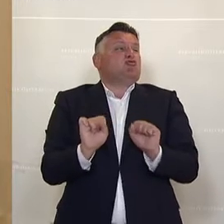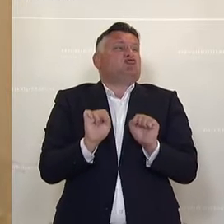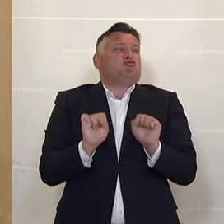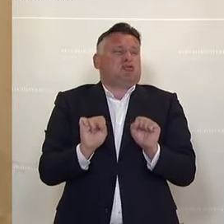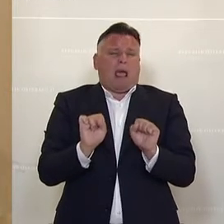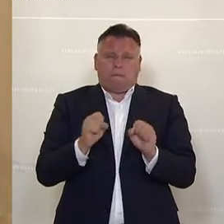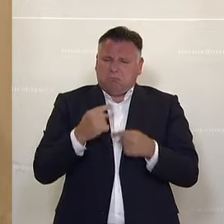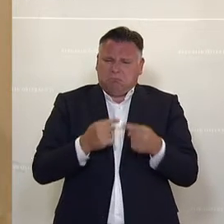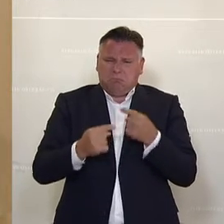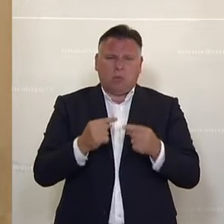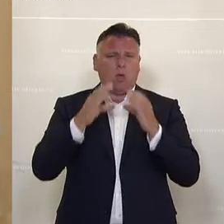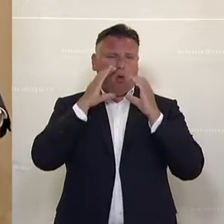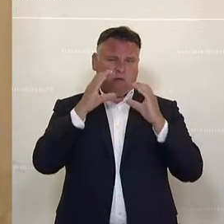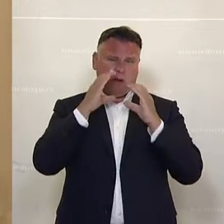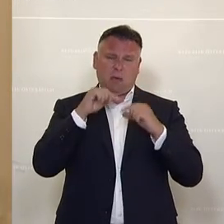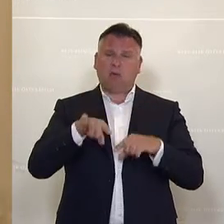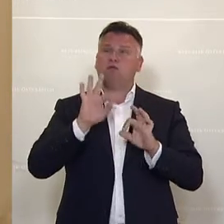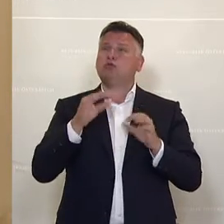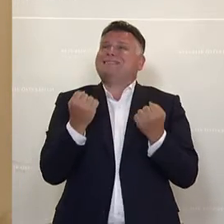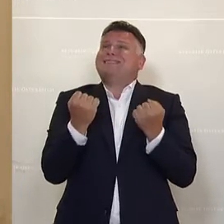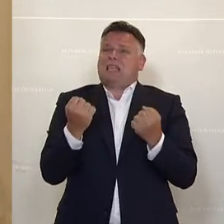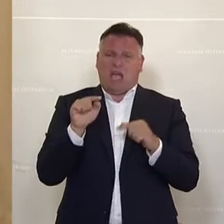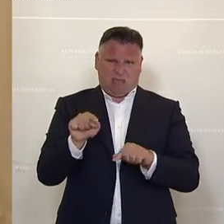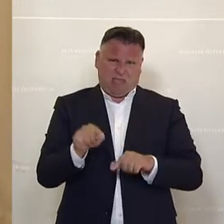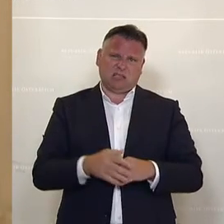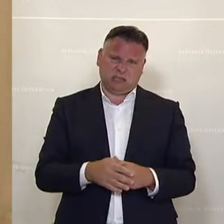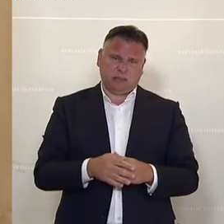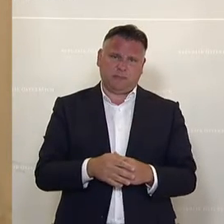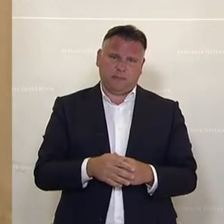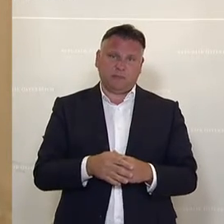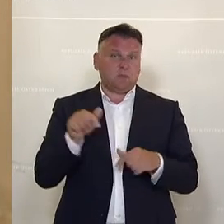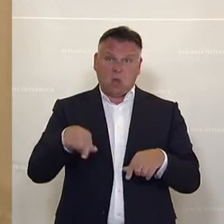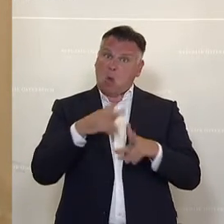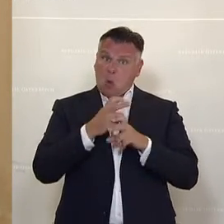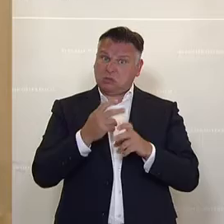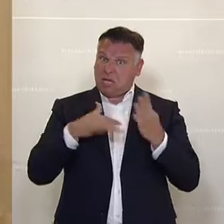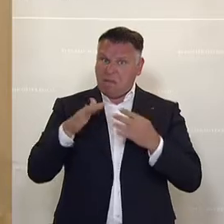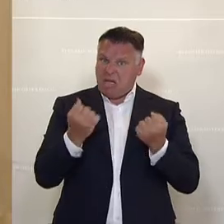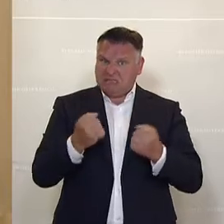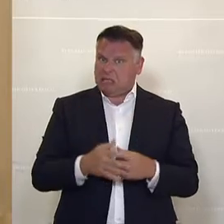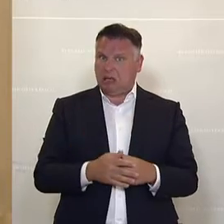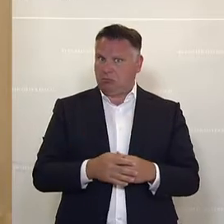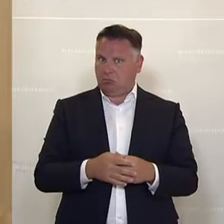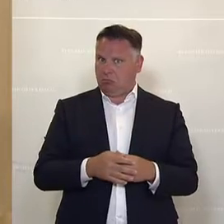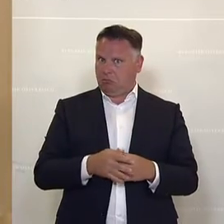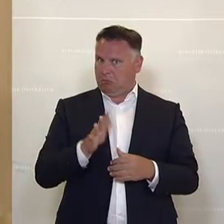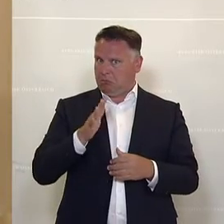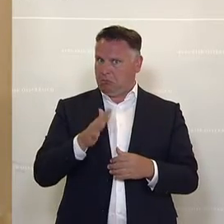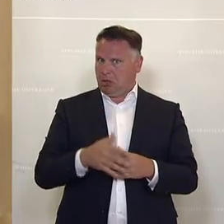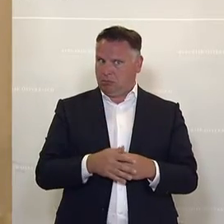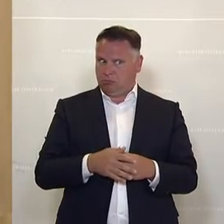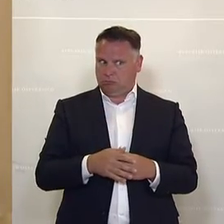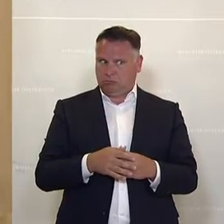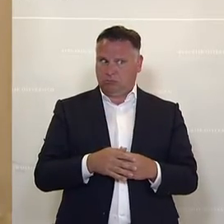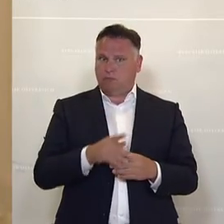die Sicherheit in Österreich hauptverantwortlich. Österreich ist nicht sicherer geworden, ganz im Gegenteil. Das sollte uns